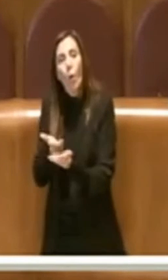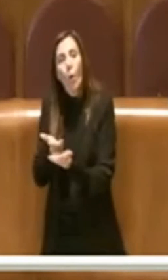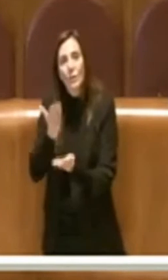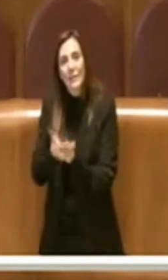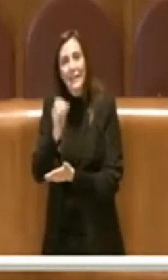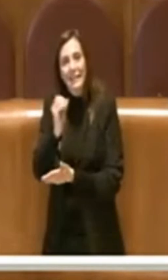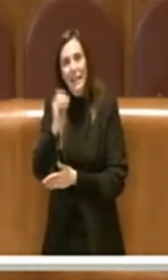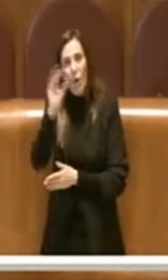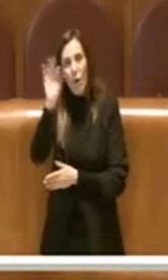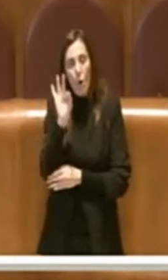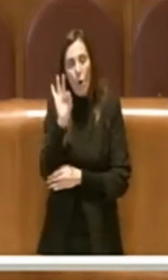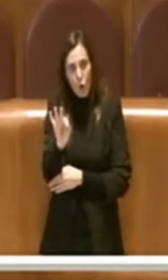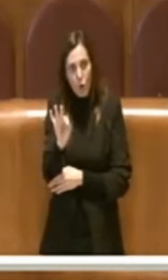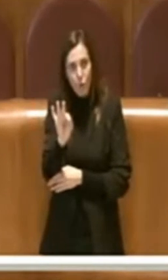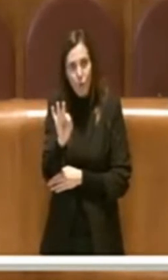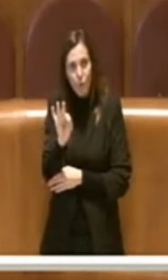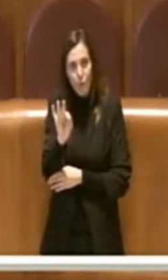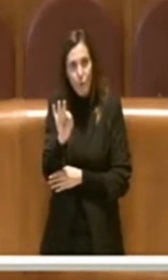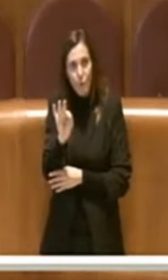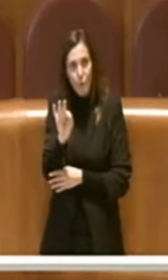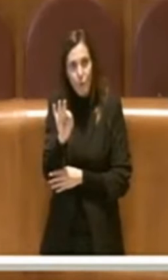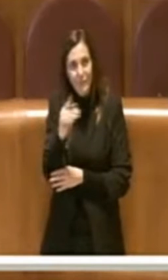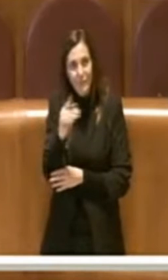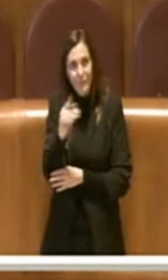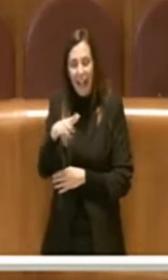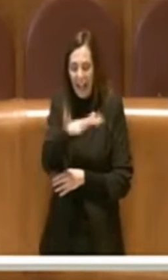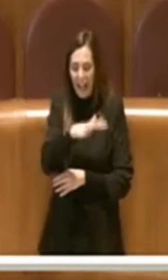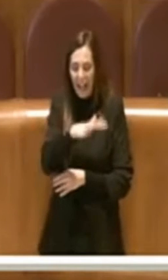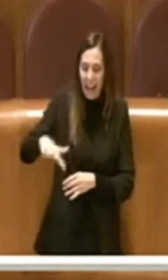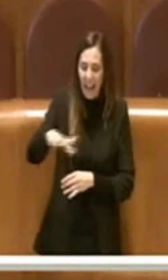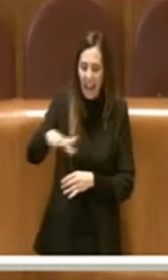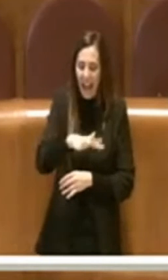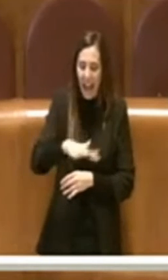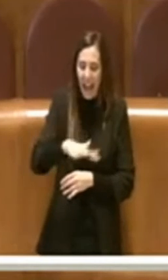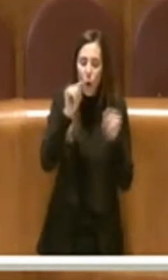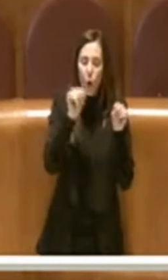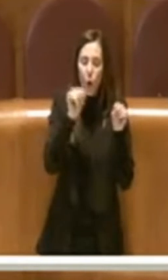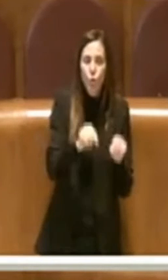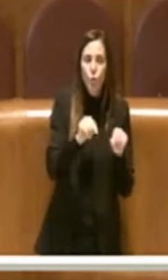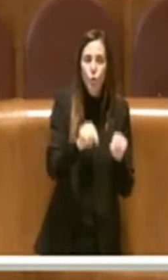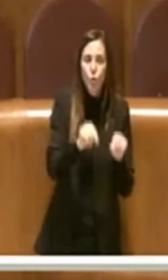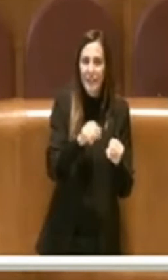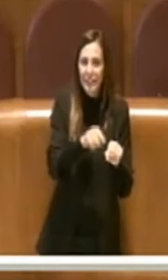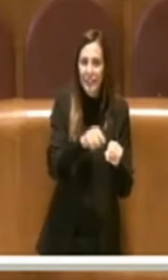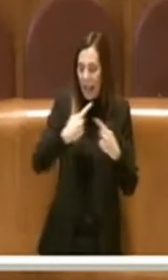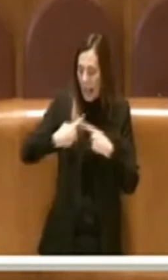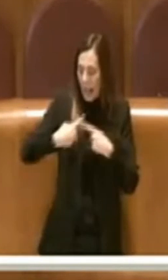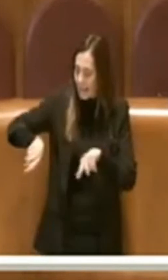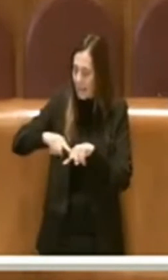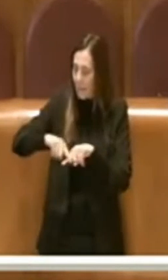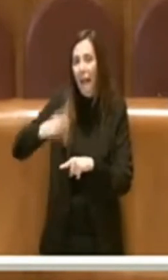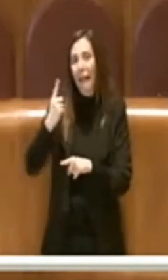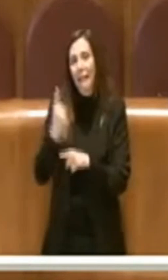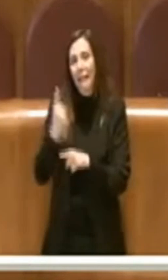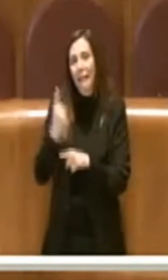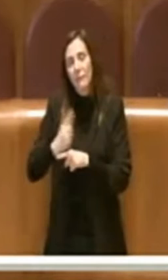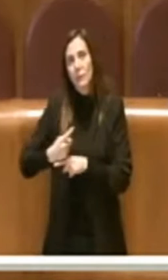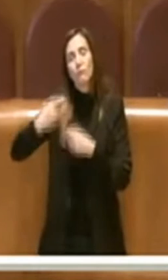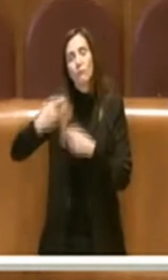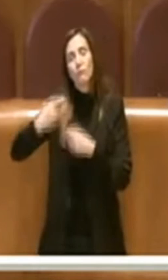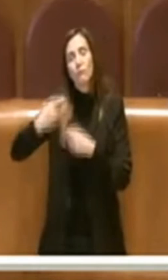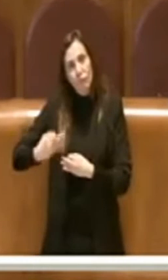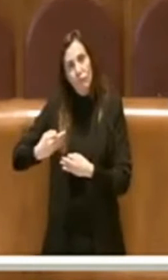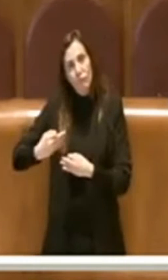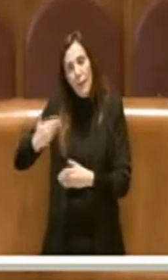quorum. Qualora nell'ambito diciamo dei referendum consultivi l'assemblea è tenuta a determinarsi appunto